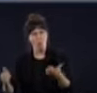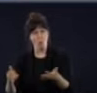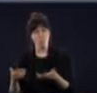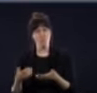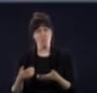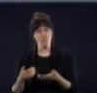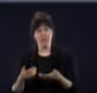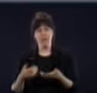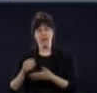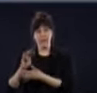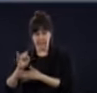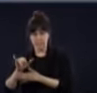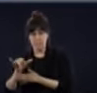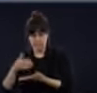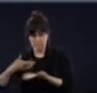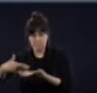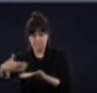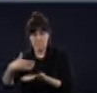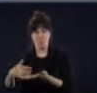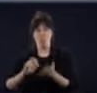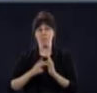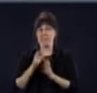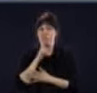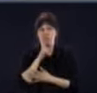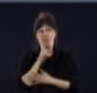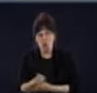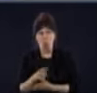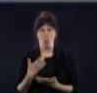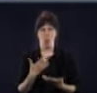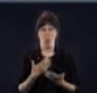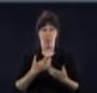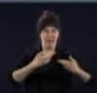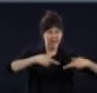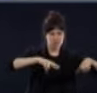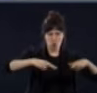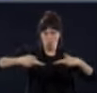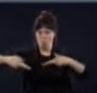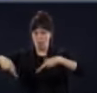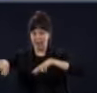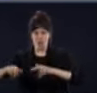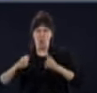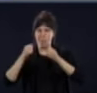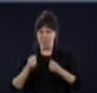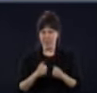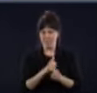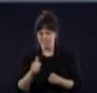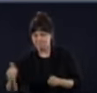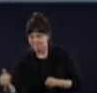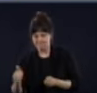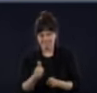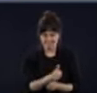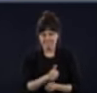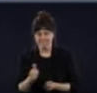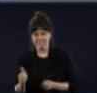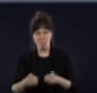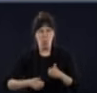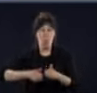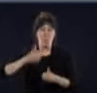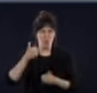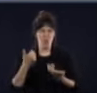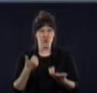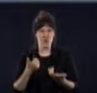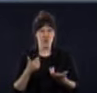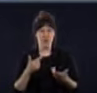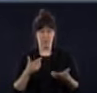veut pas, des déplacements supplémentaires, notamment dans les régions qui sont actuellement, qui font actuellement l'objet de contrôles, de